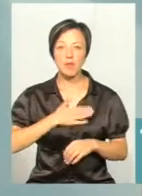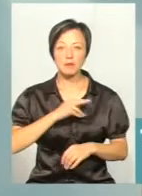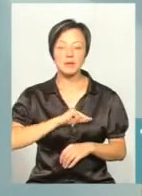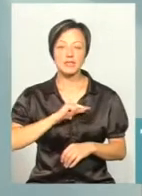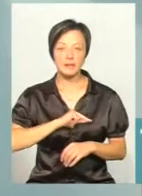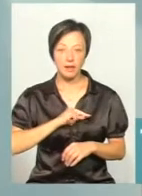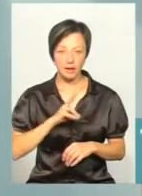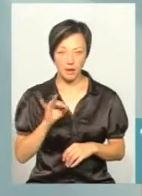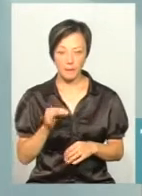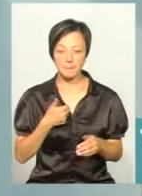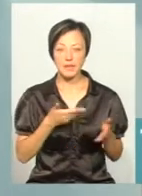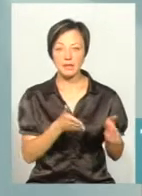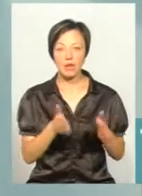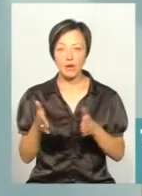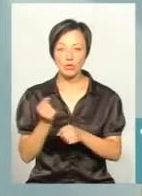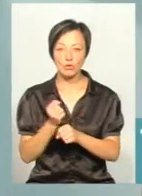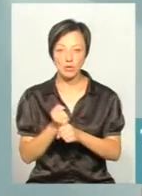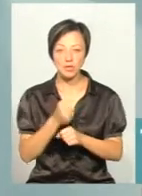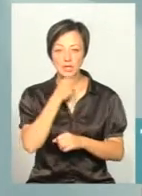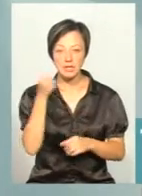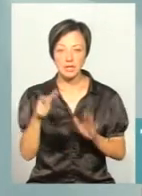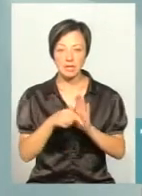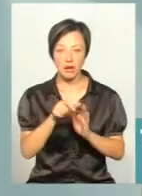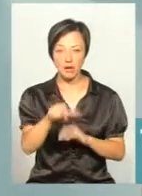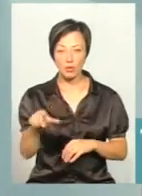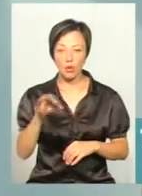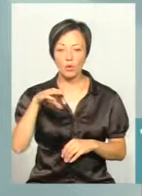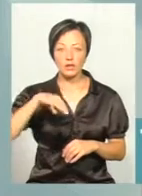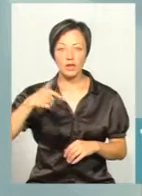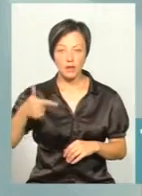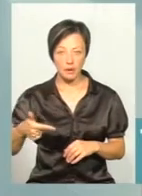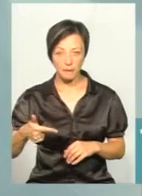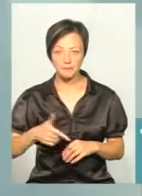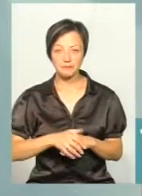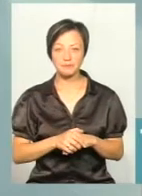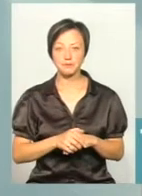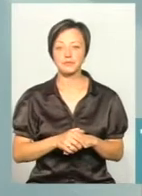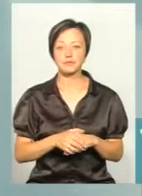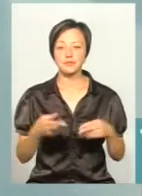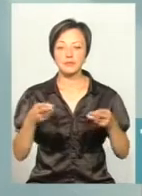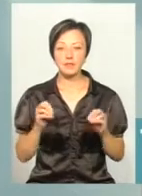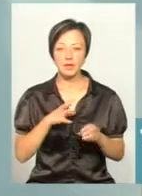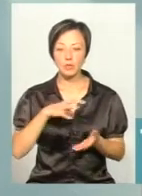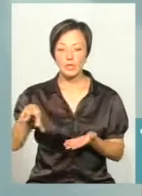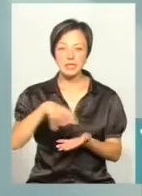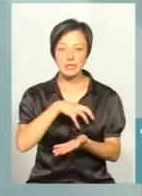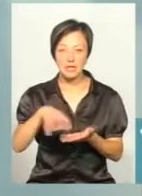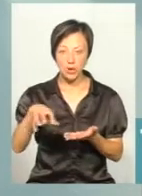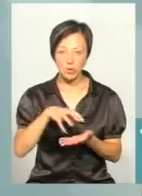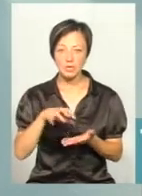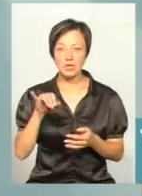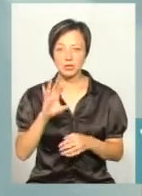працівники. Ми налагодили роботу старостами з об'єднаними територіальними громадами, де стояли ксерекси, і